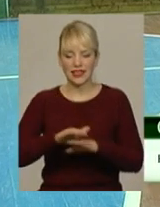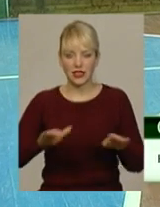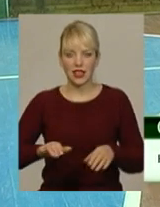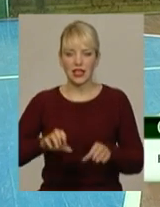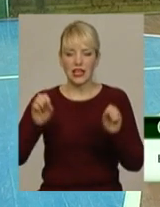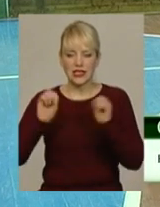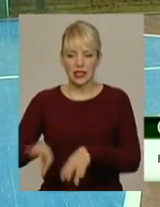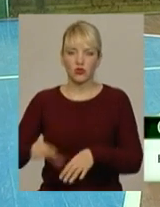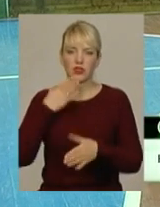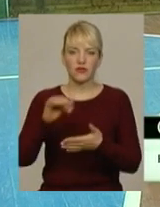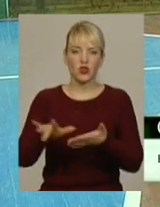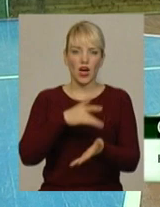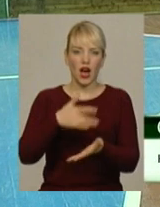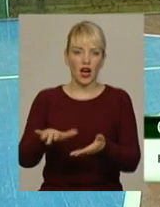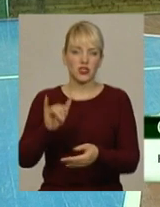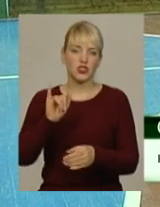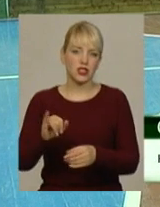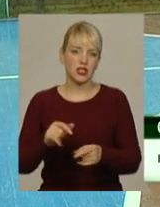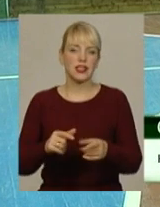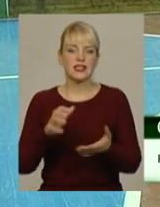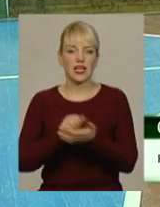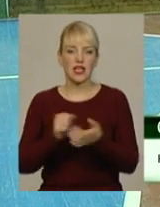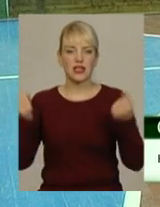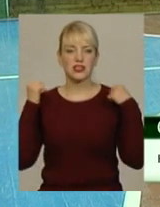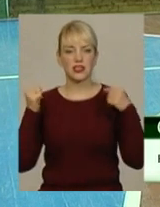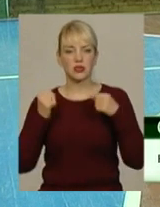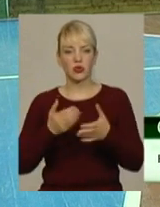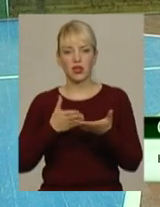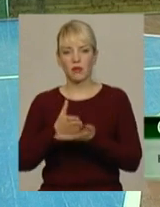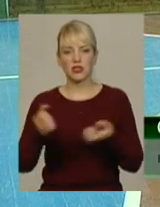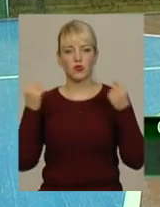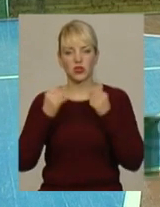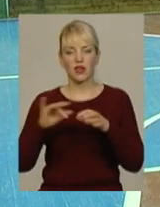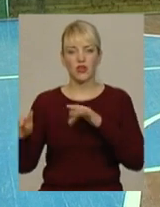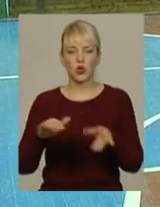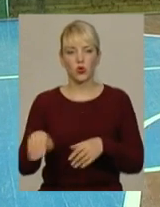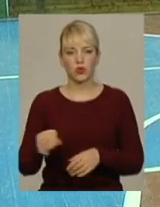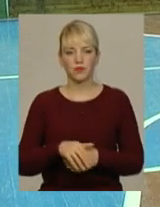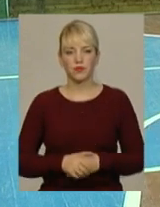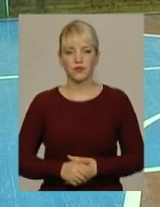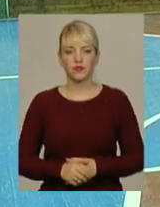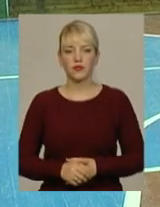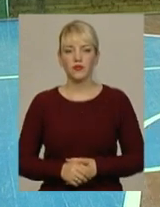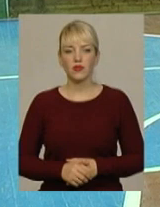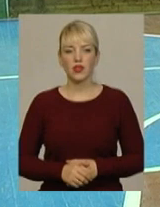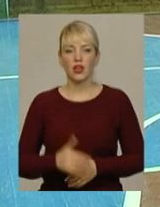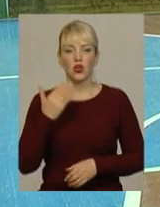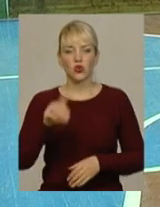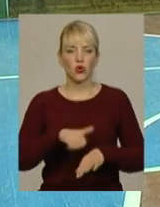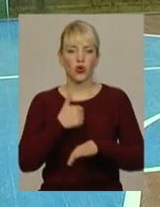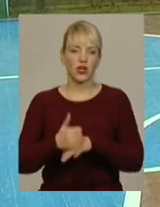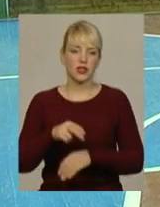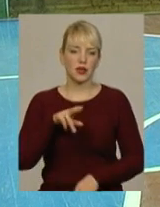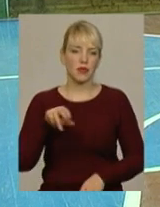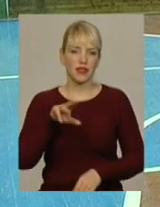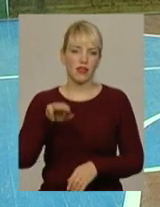з лавки запасних та зайнятися доступними видами спорту направлений спортивний рух «Джуньор Зет». Його лідер Олександр